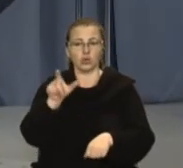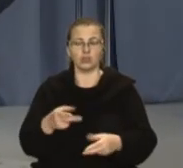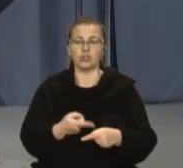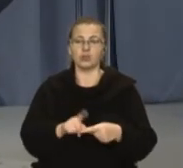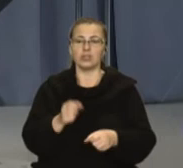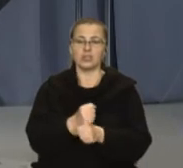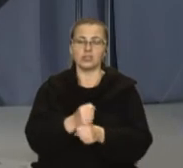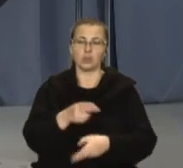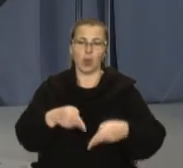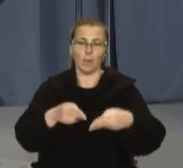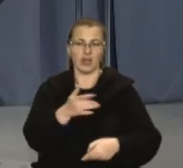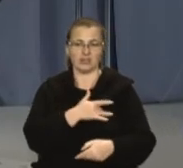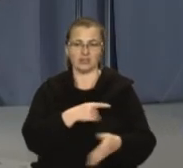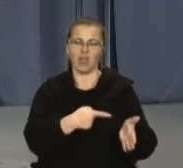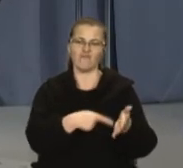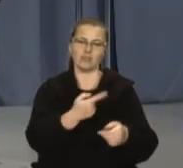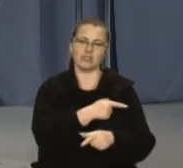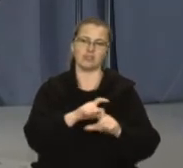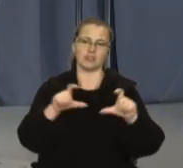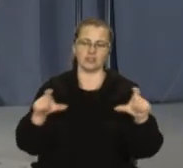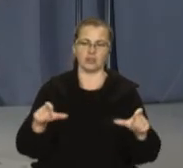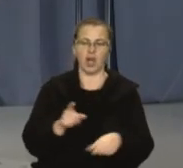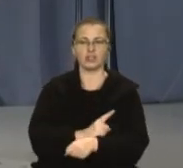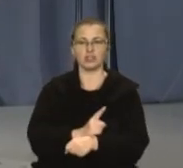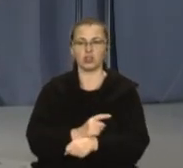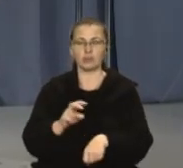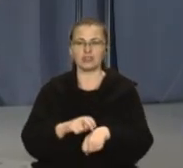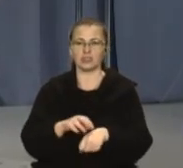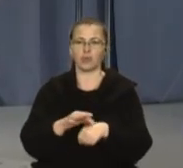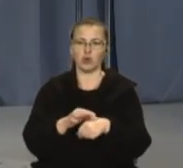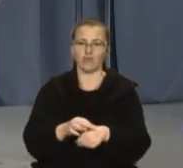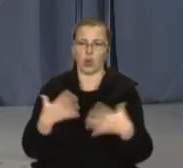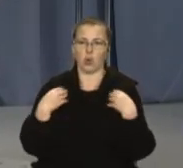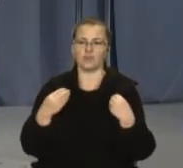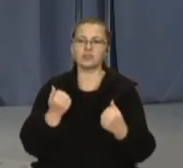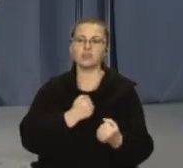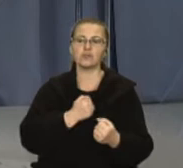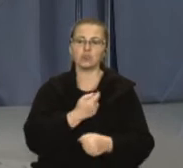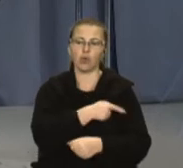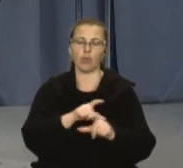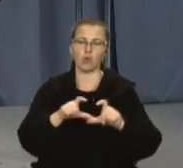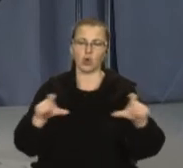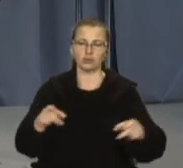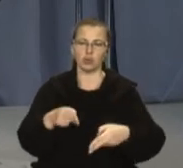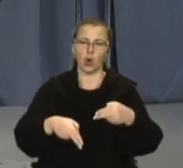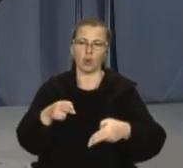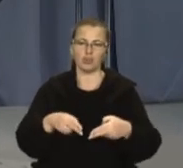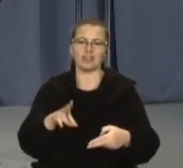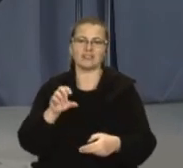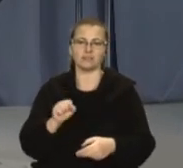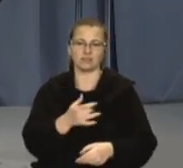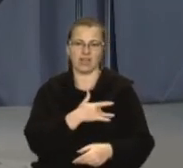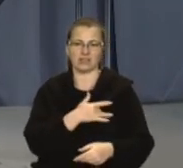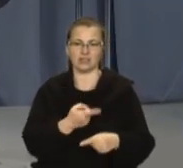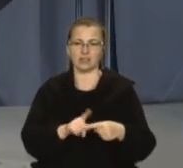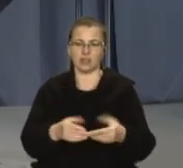операцію на серці, виписали з лікарні. Тернопільські лікарі провели у Львівському військовому госпіталі операцію на серці,